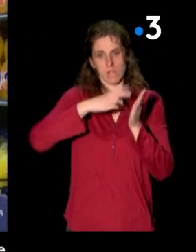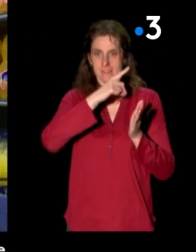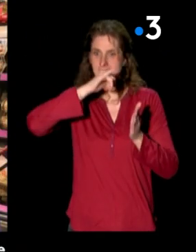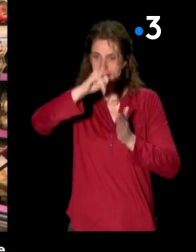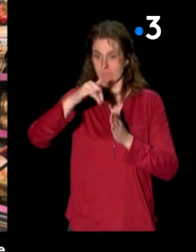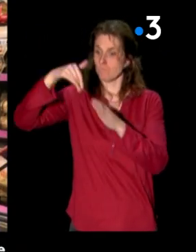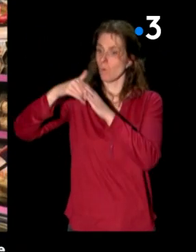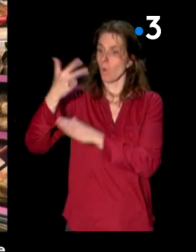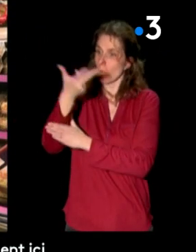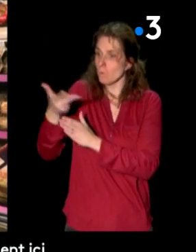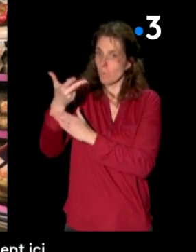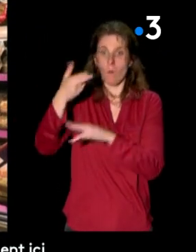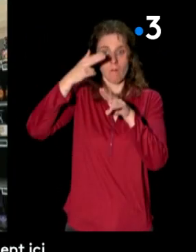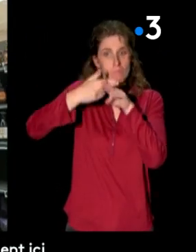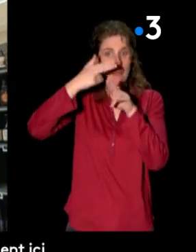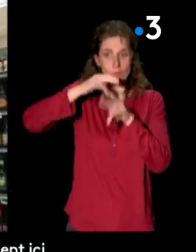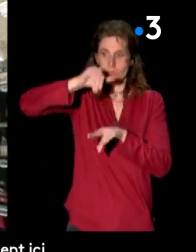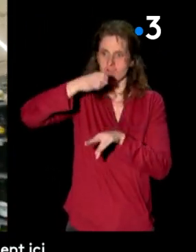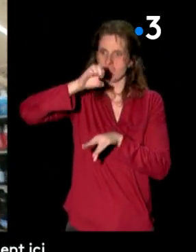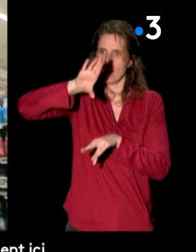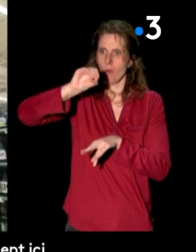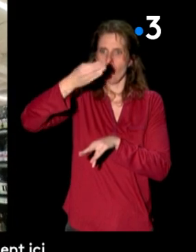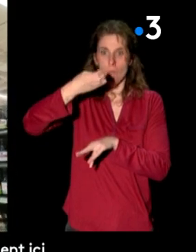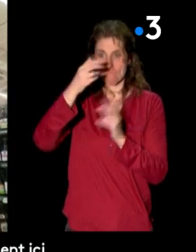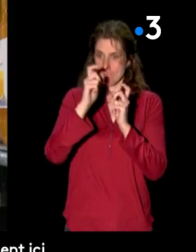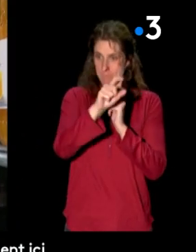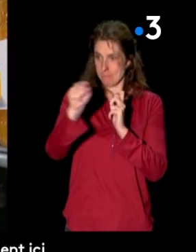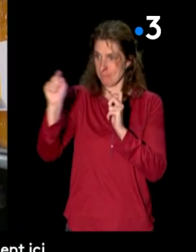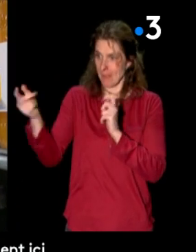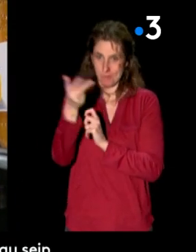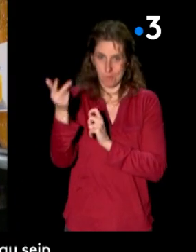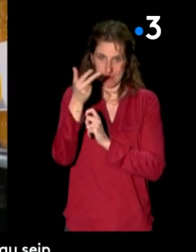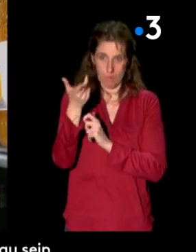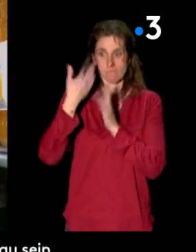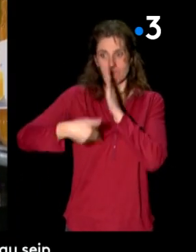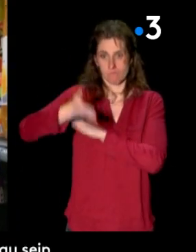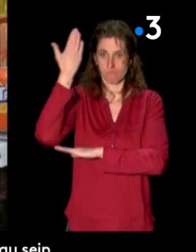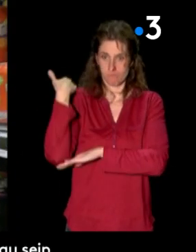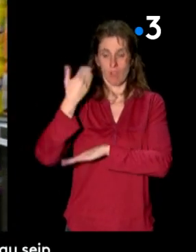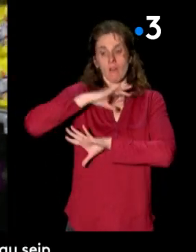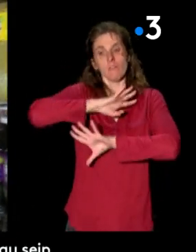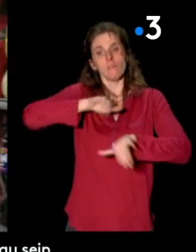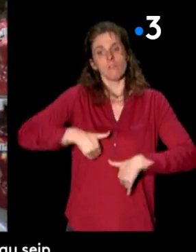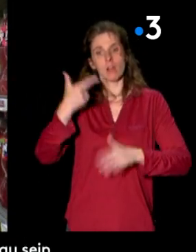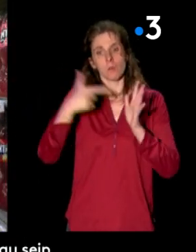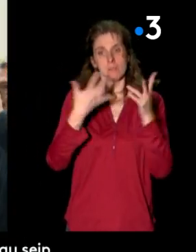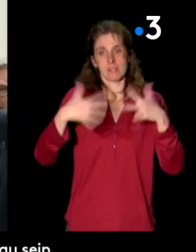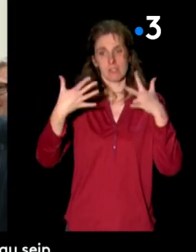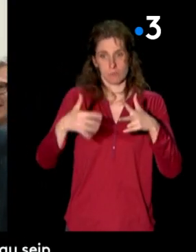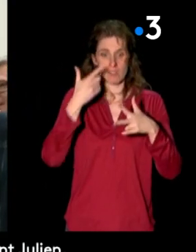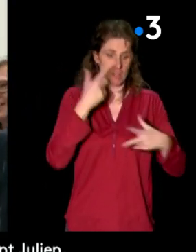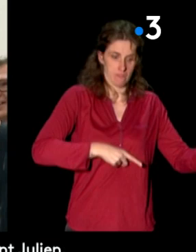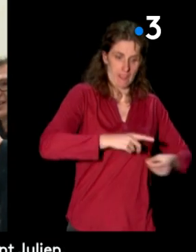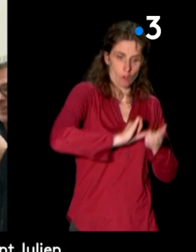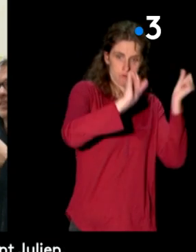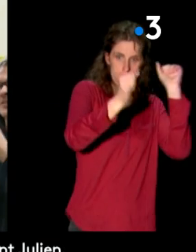Jérôme, Jérôme et Jérôme, trois employés sourds qui travaillent ici depuis plusieurs années. Fin 2018, suite à un changement au sein de la direction, ils ont